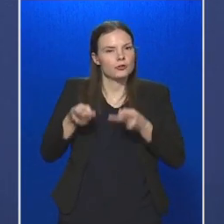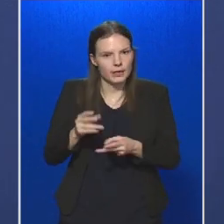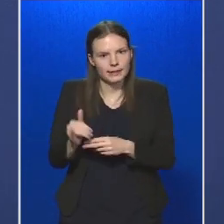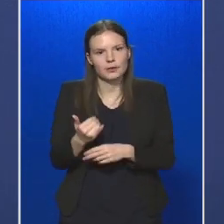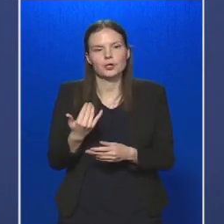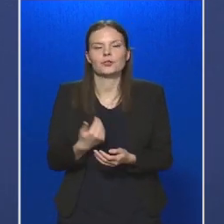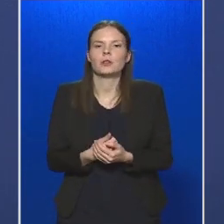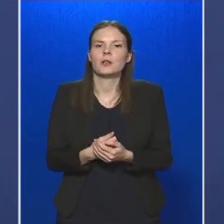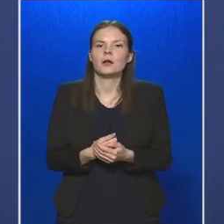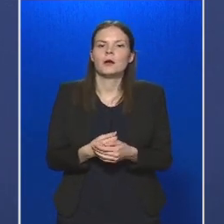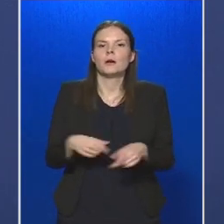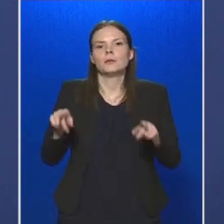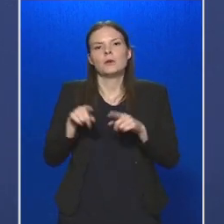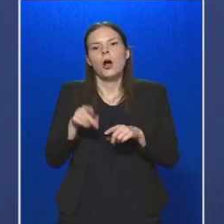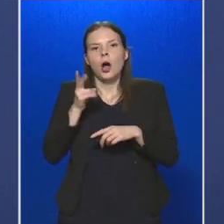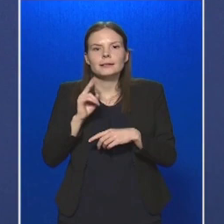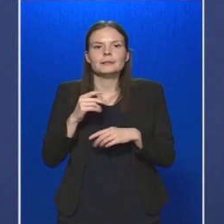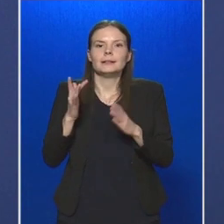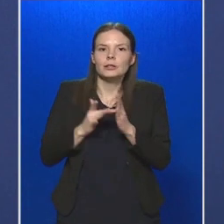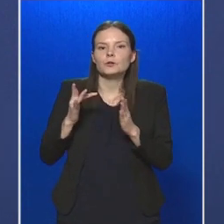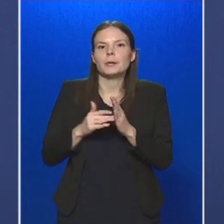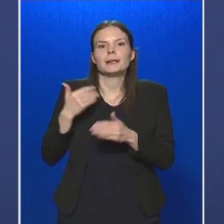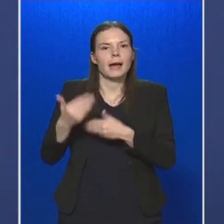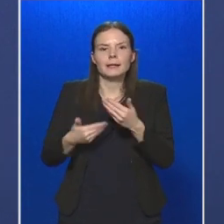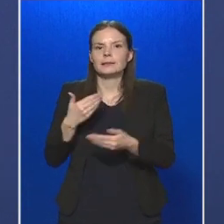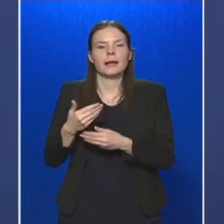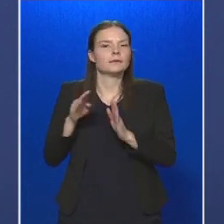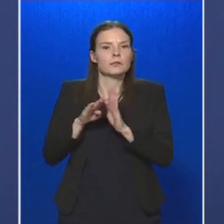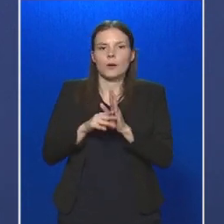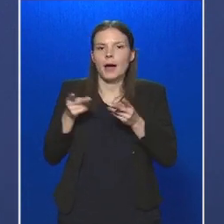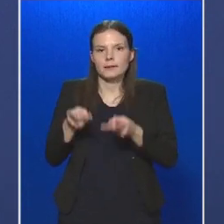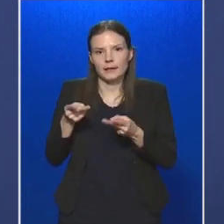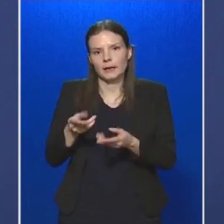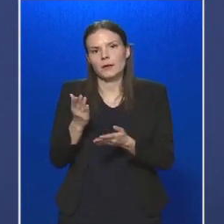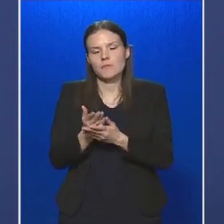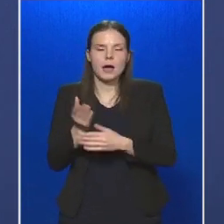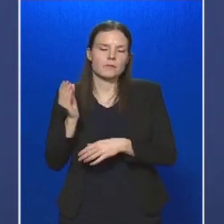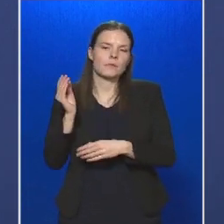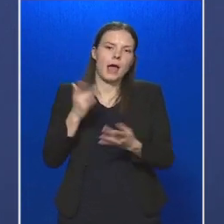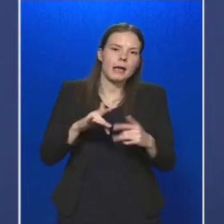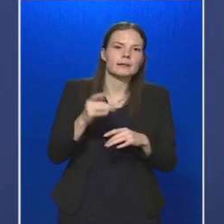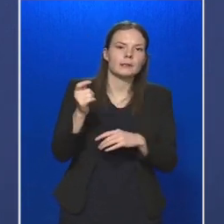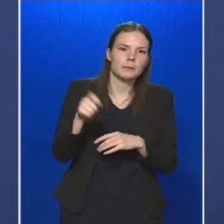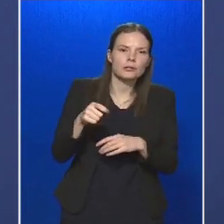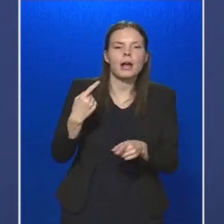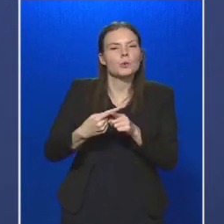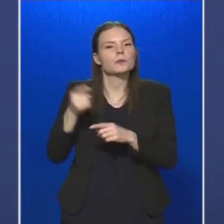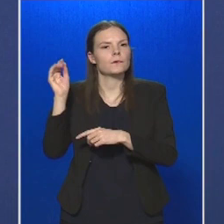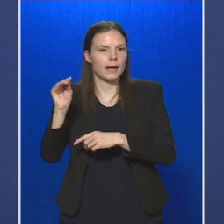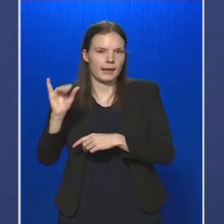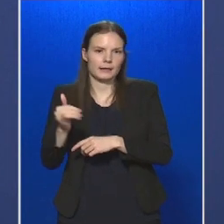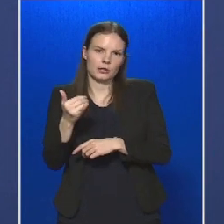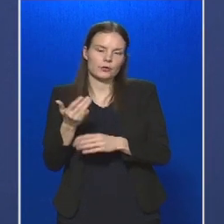visszatérő szabályszegők, akikkel szemben már a helyszínbírság és a feljelentés intézkedést is alkalmazni kellett.